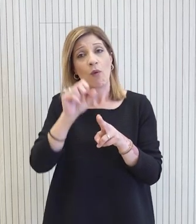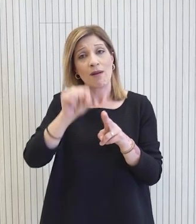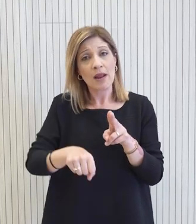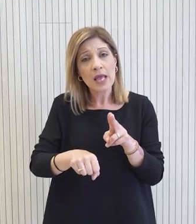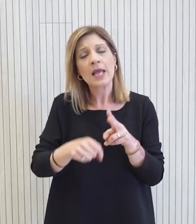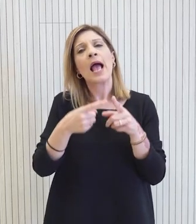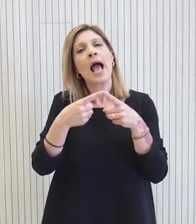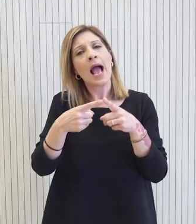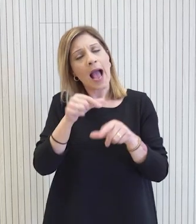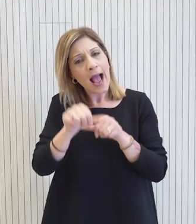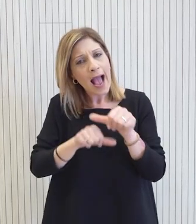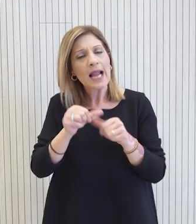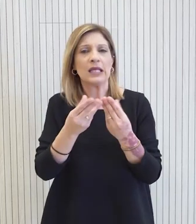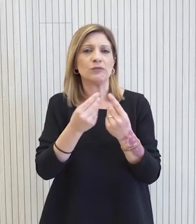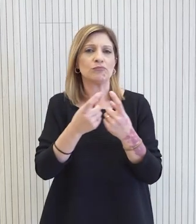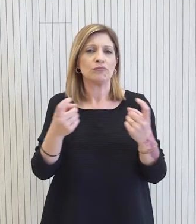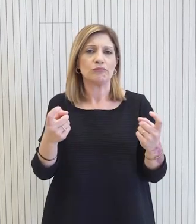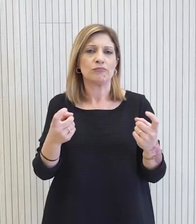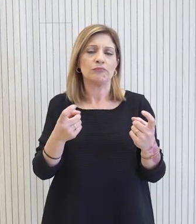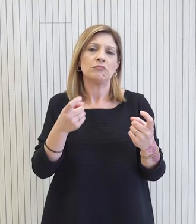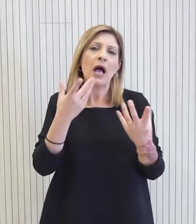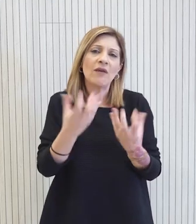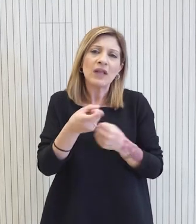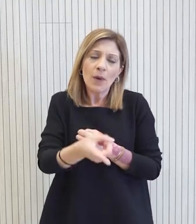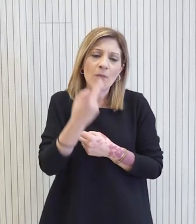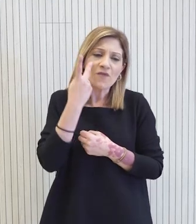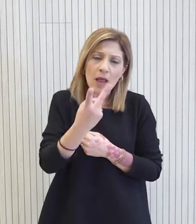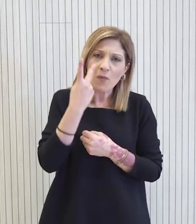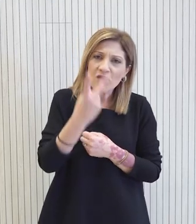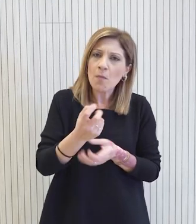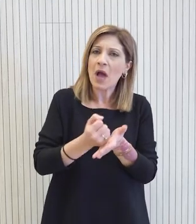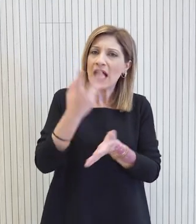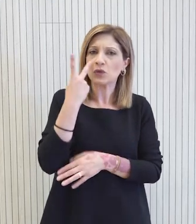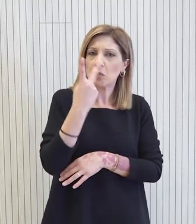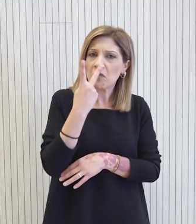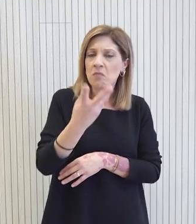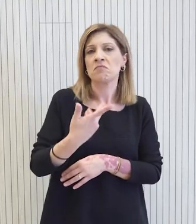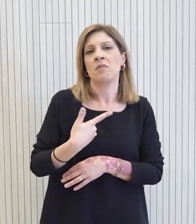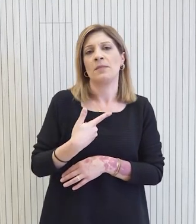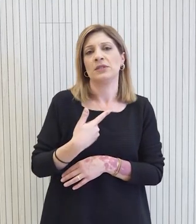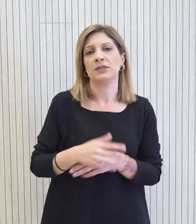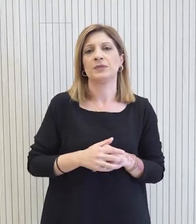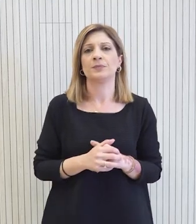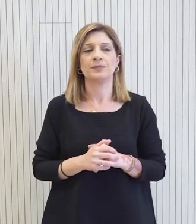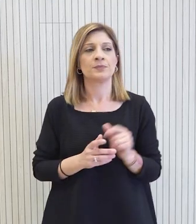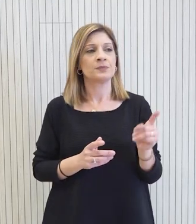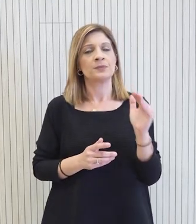και διαφοροποιεί στον όποιο βαθμό μπορεί να διαφοροποιήσει τα δεδομένα αξιολογούνται και τα αξιολογούμε και εμείς αναπασιαστήριο.